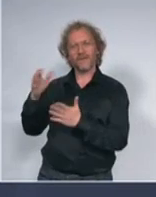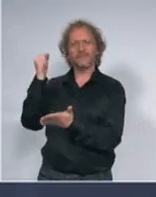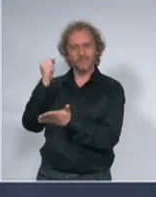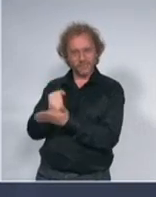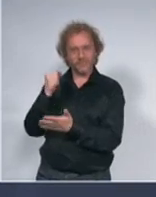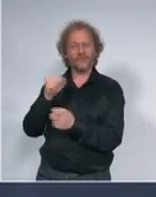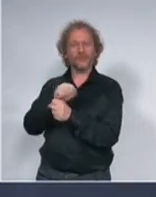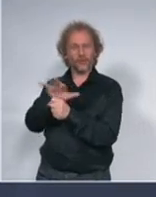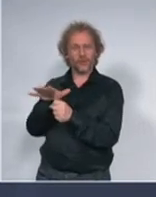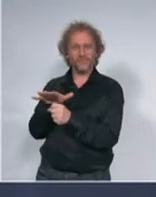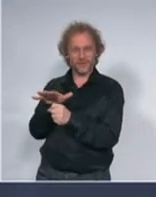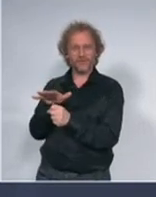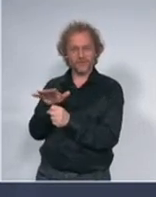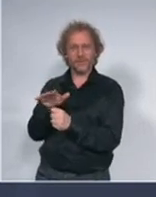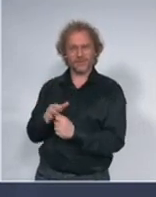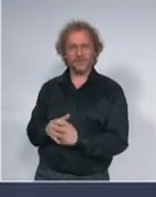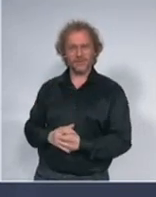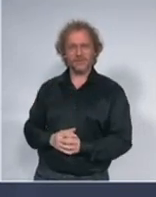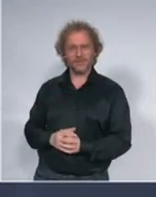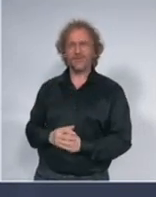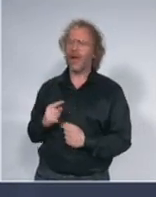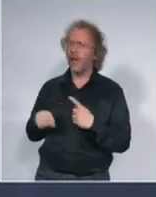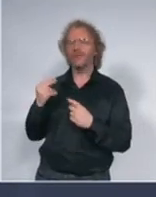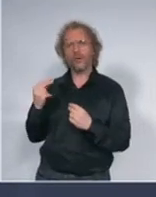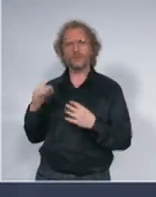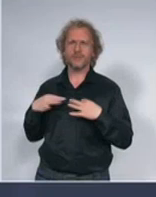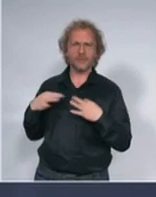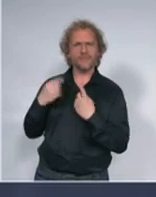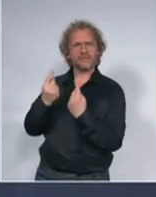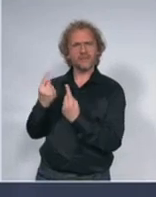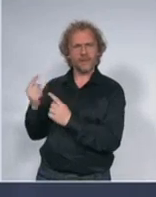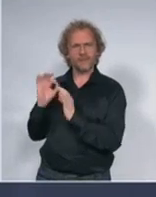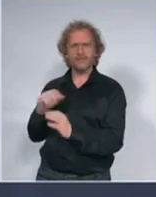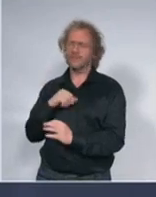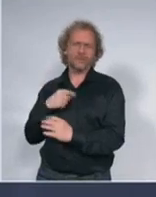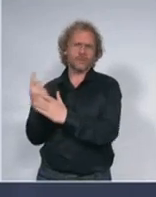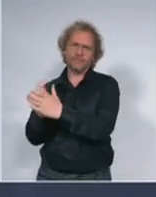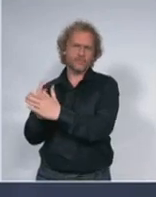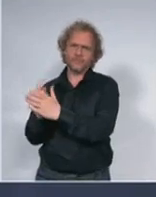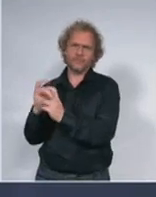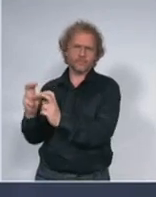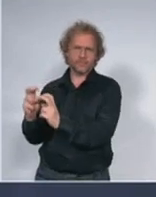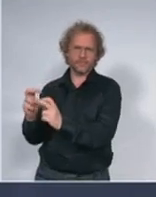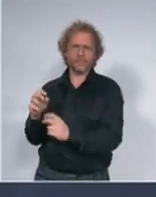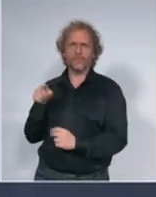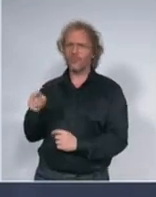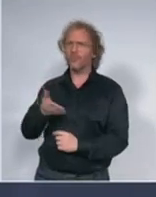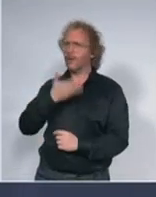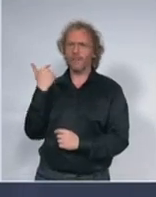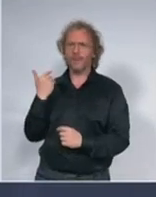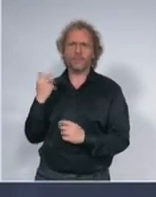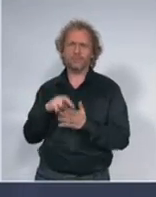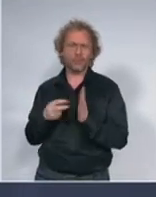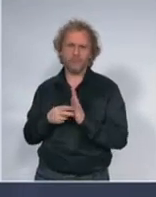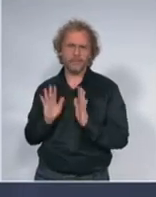ali da su u stabilnom stanju i da su samo u izolaciji tu je nama tu nemamo zaista problema zato što